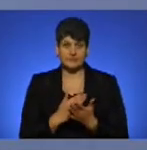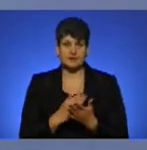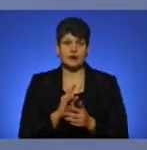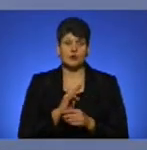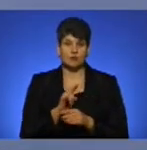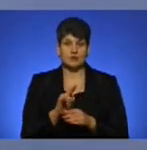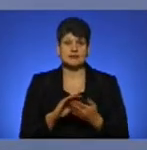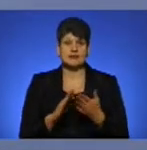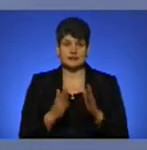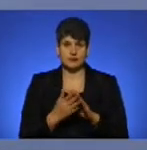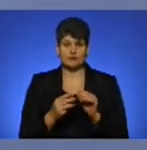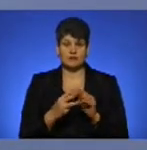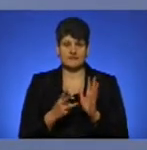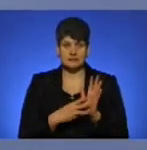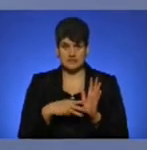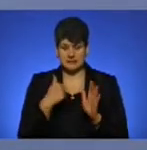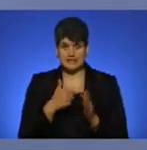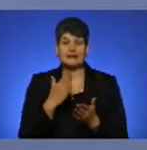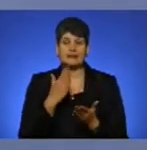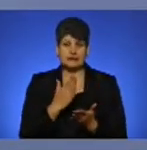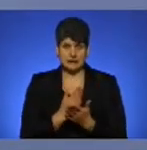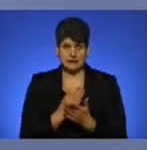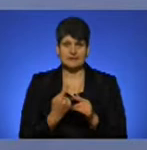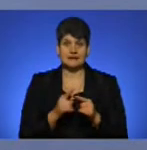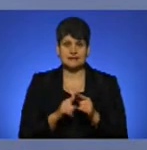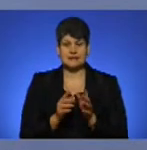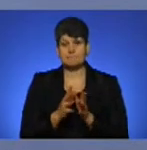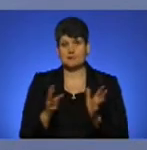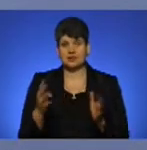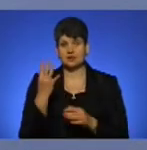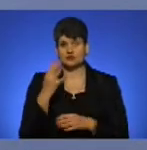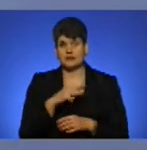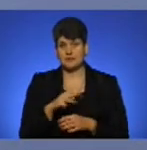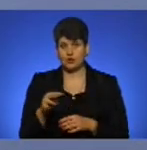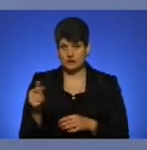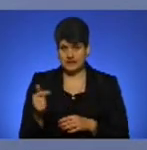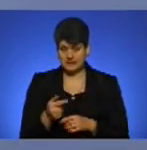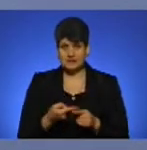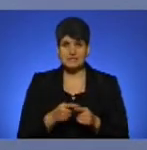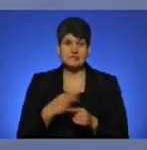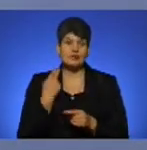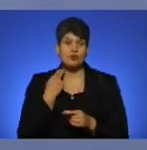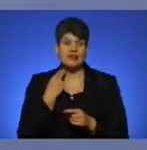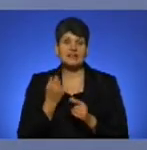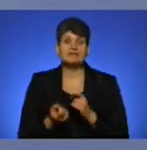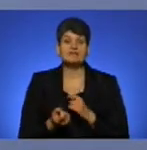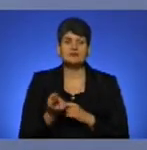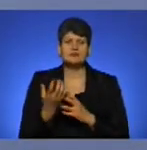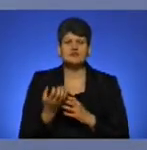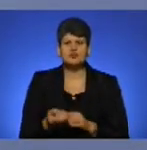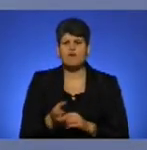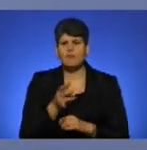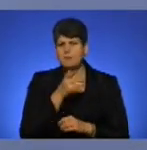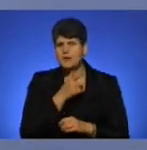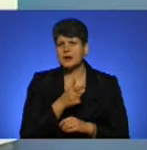станом на 2018 рік вони є. Це поза 4 мільйони гривень. Ці борги, які виникнули ще в період,